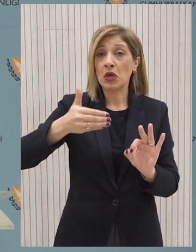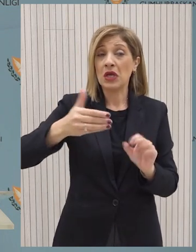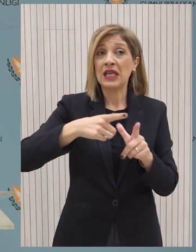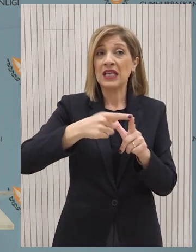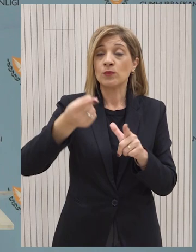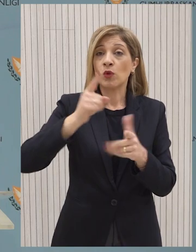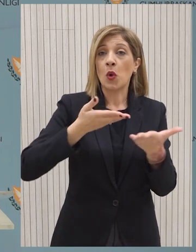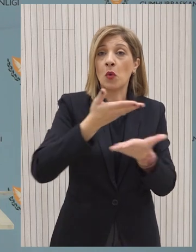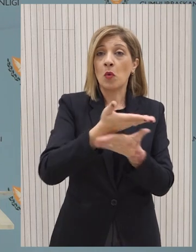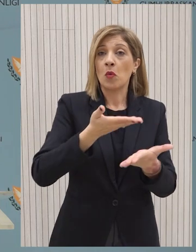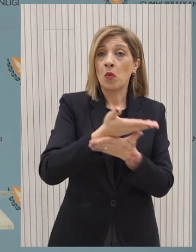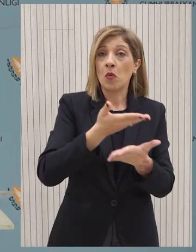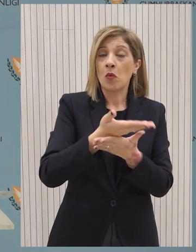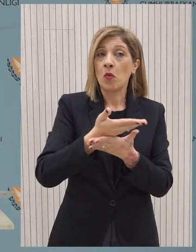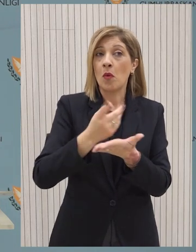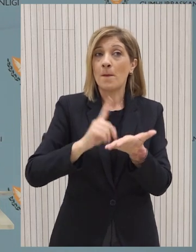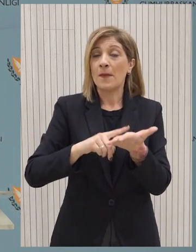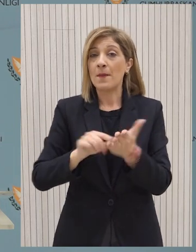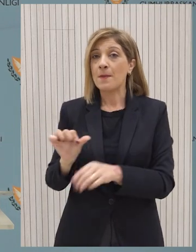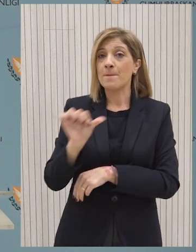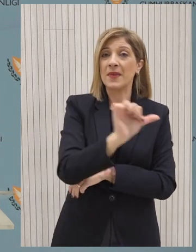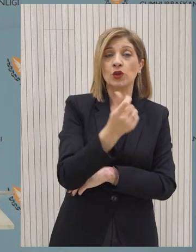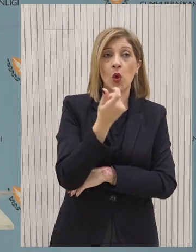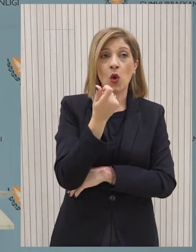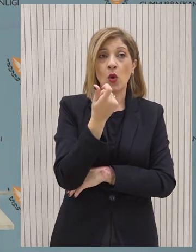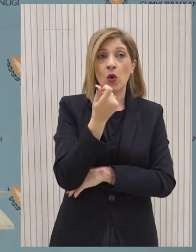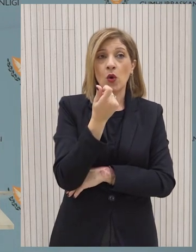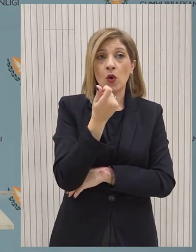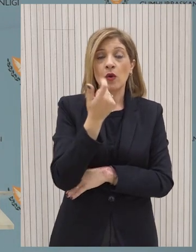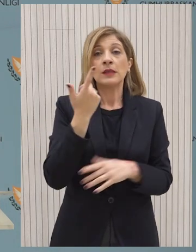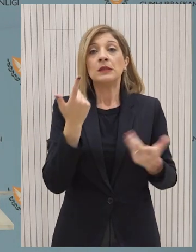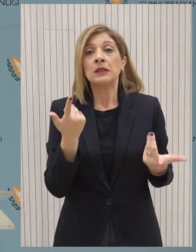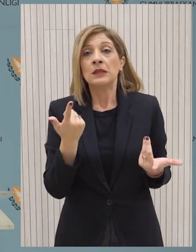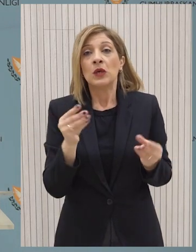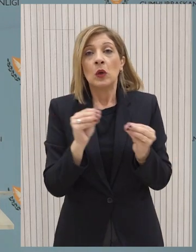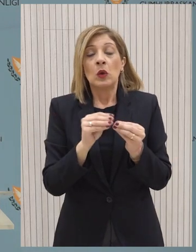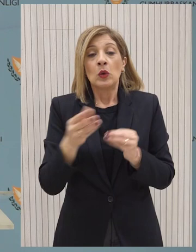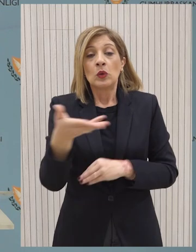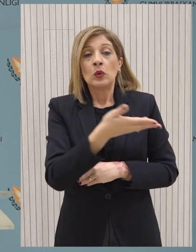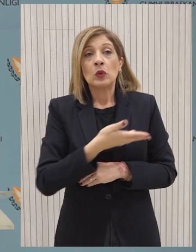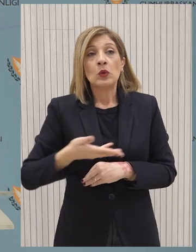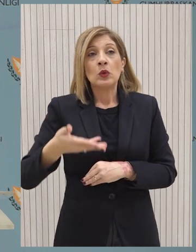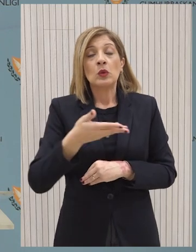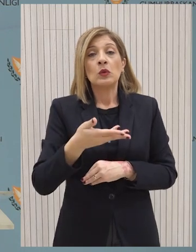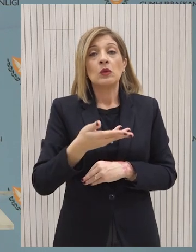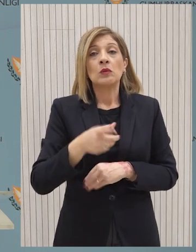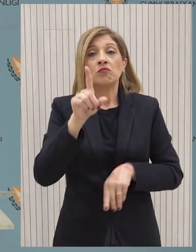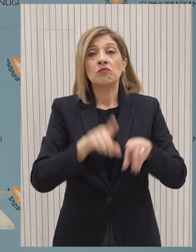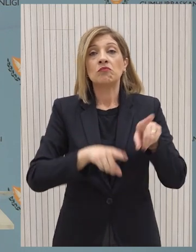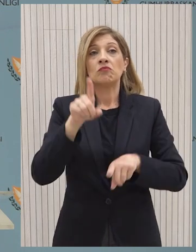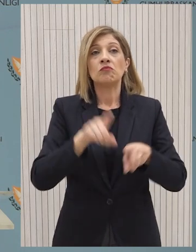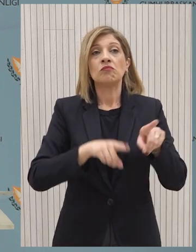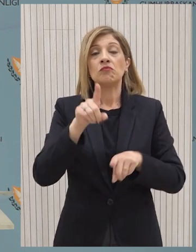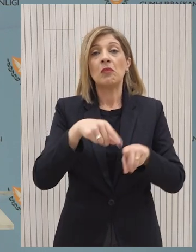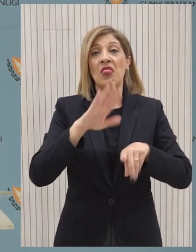σε κάποια στιγμή πρέπει να δοθεί πίσω και το περιλαϊκό αίσθημα ότι κάποιοι οι οποίοι δεν εφαίρεσαν